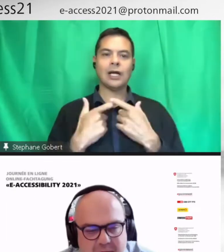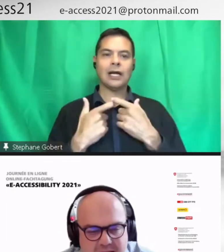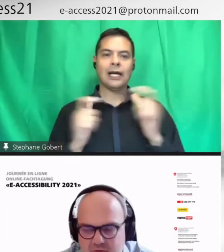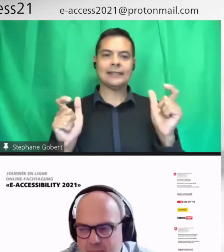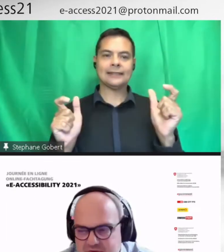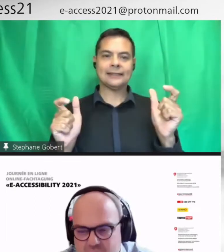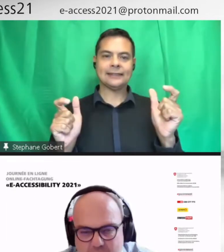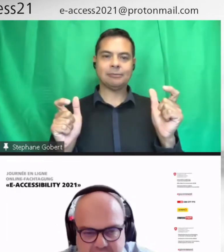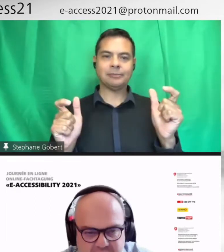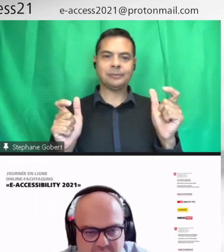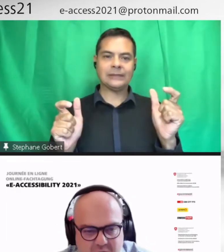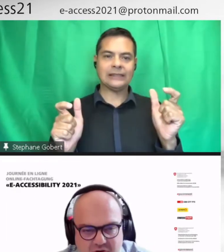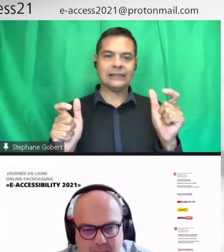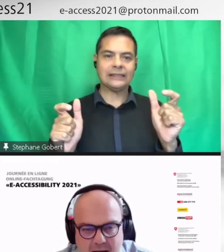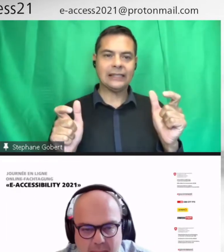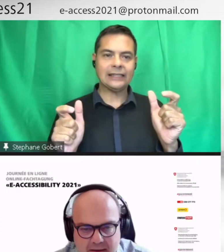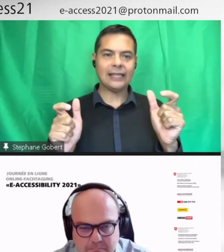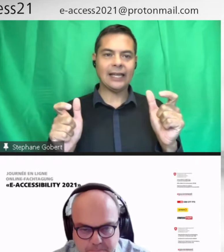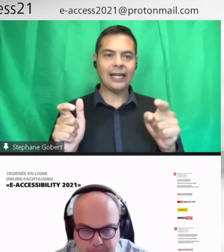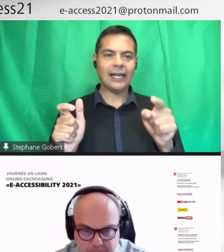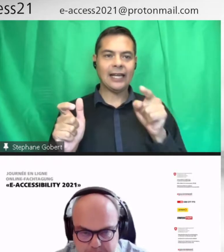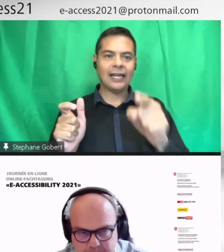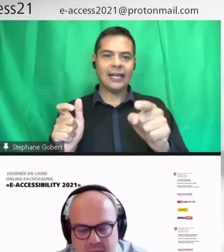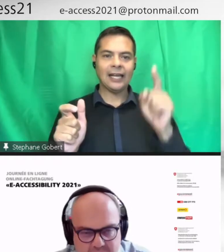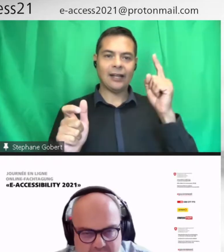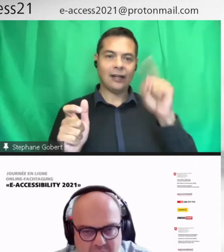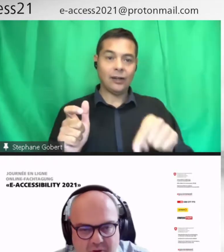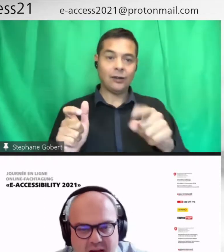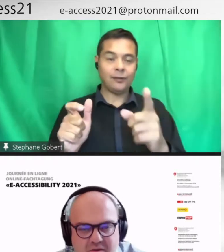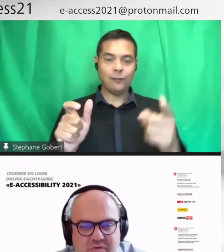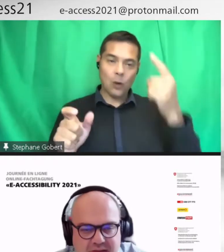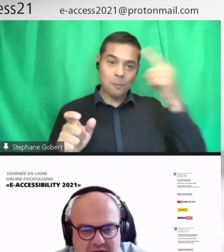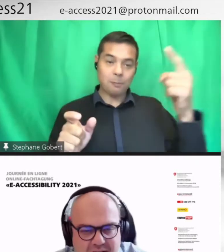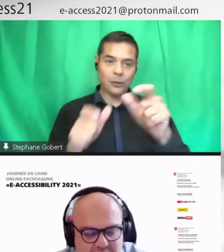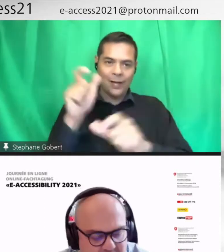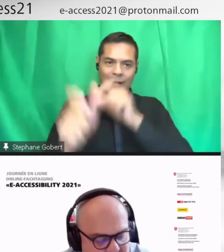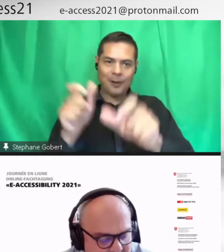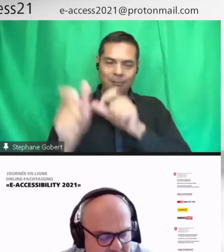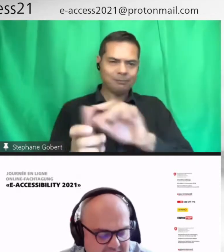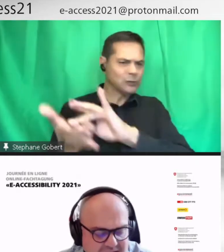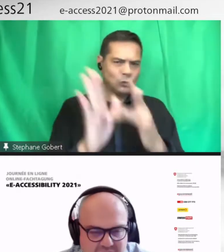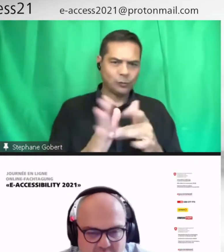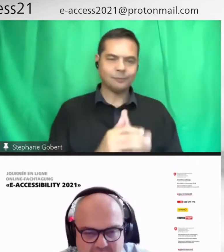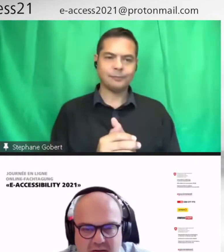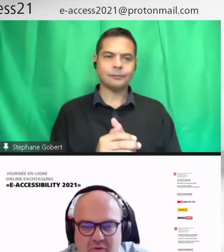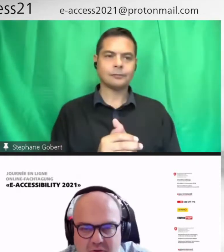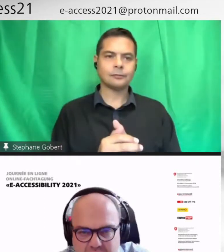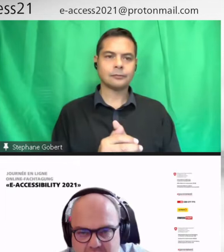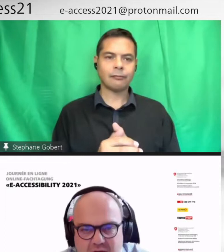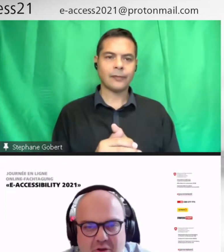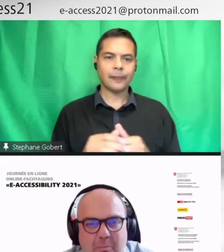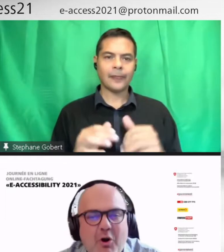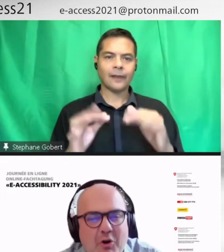que c'est fermé, donc que les personnes n'ont pas accès, qu'on va corriger par après. Comme on a juste dit dans l'introduction avec Nathalie Duplin,